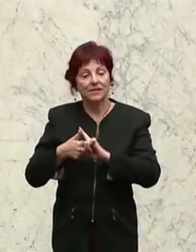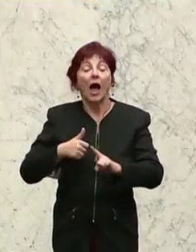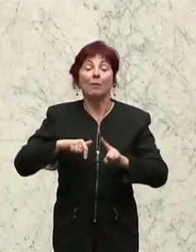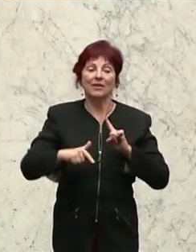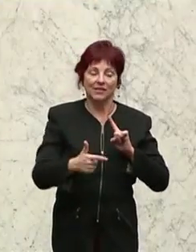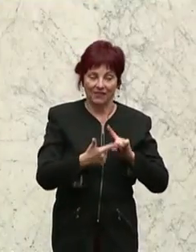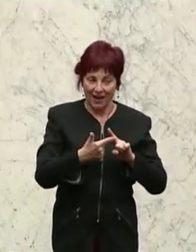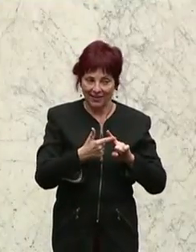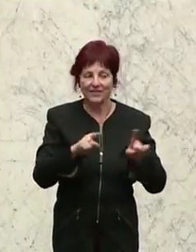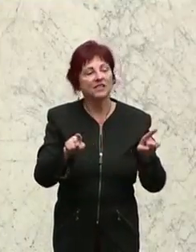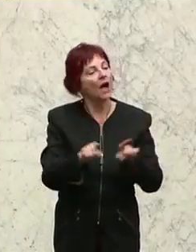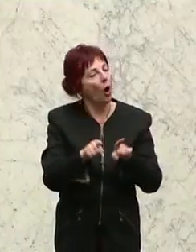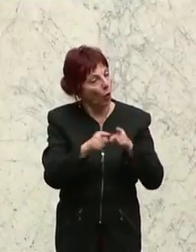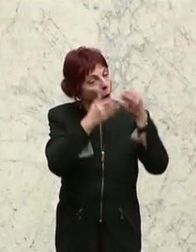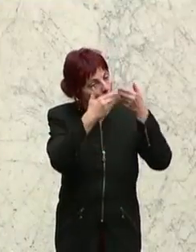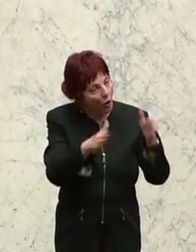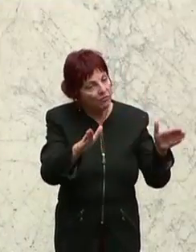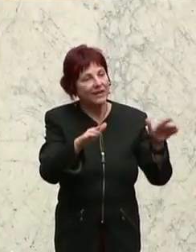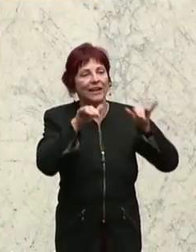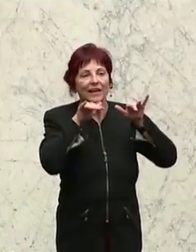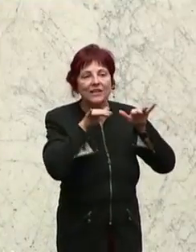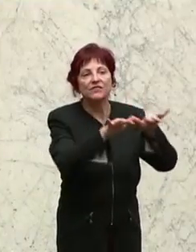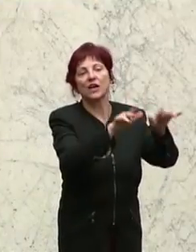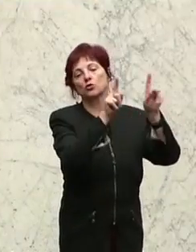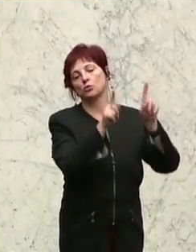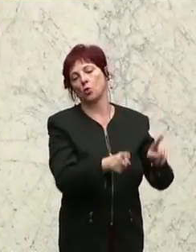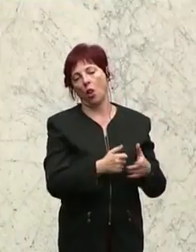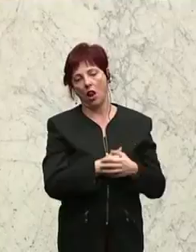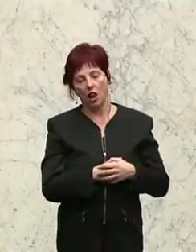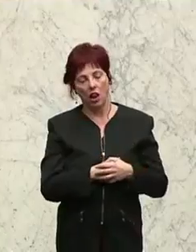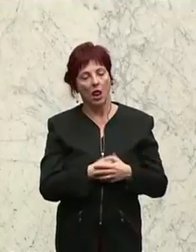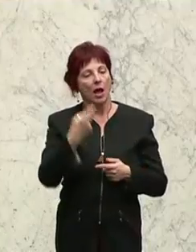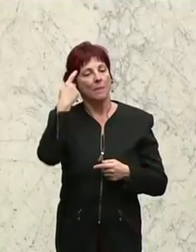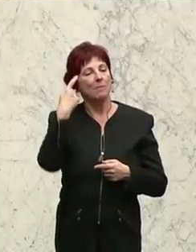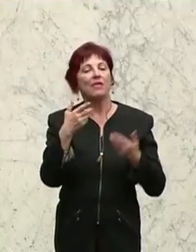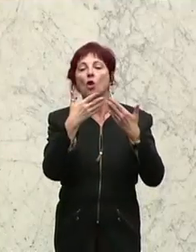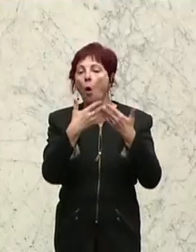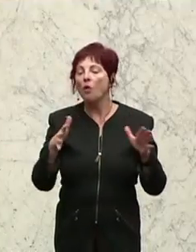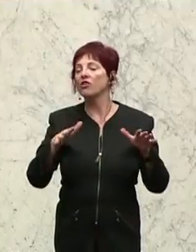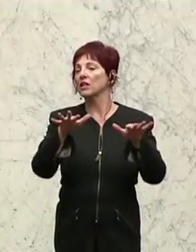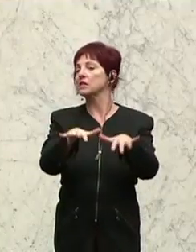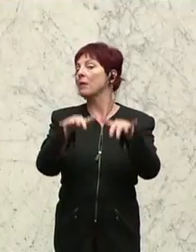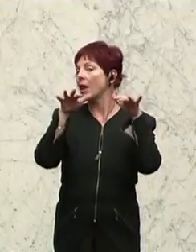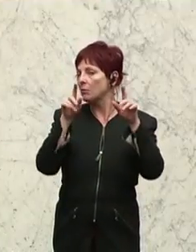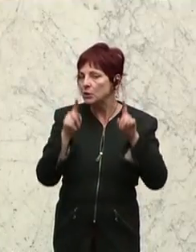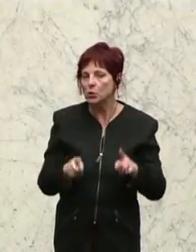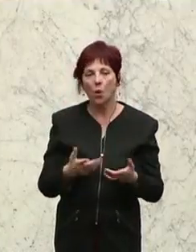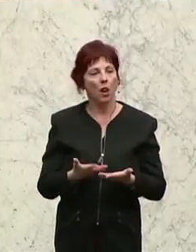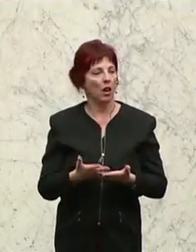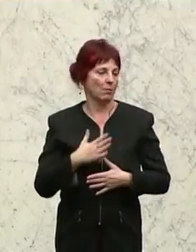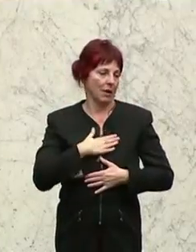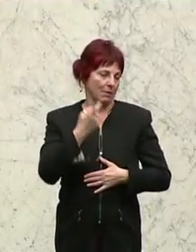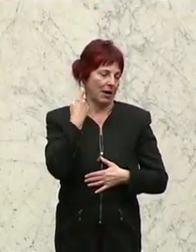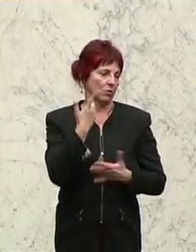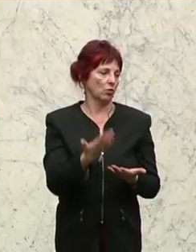die Komponente der Öffentlichkeitswirksamkeit, also die Komponente des offenen Parlaments, sozusagen